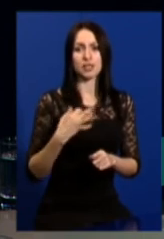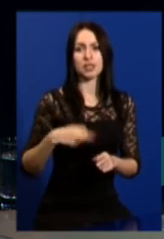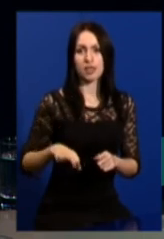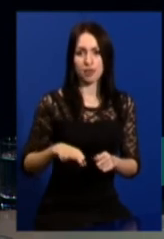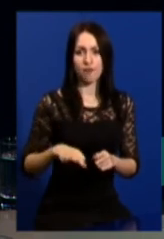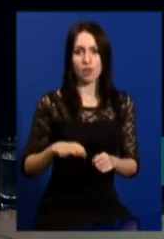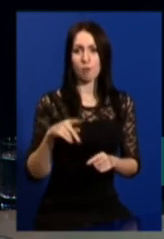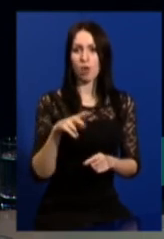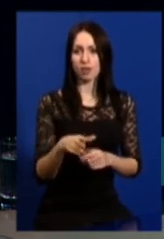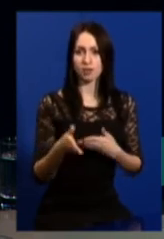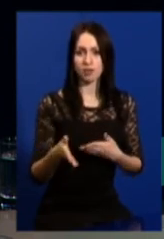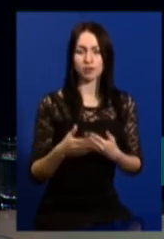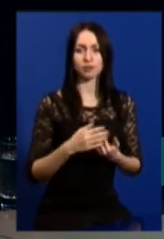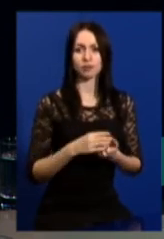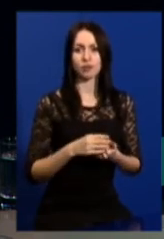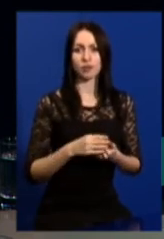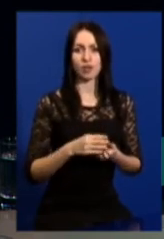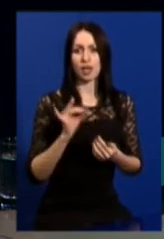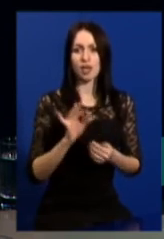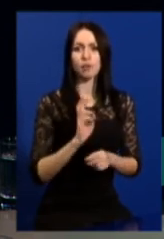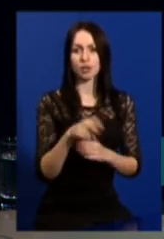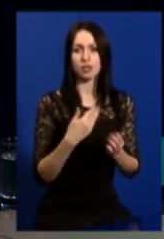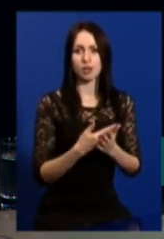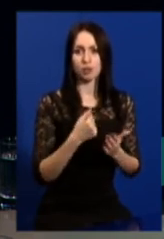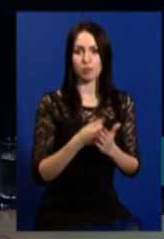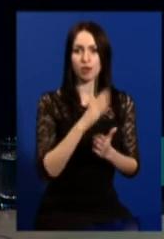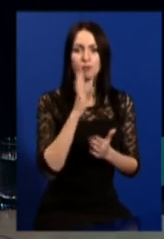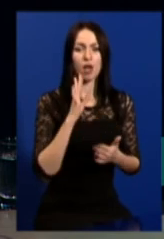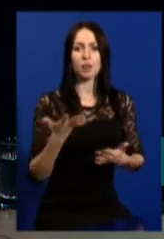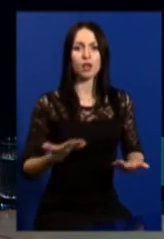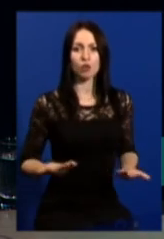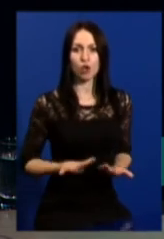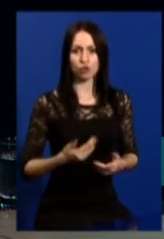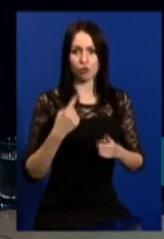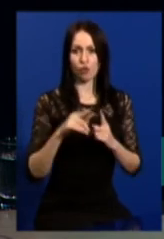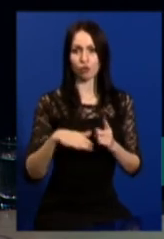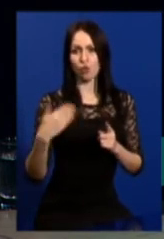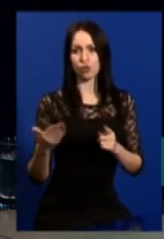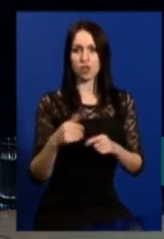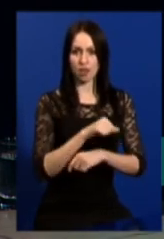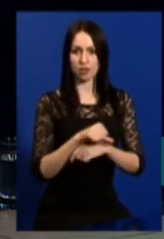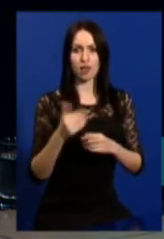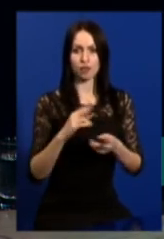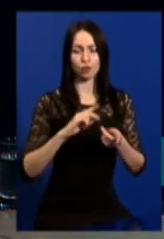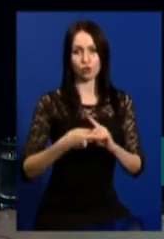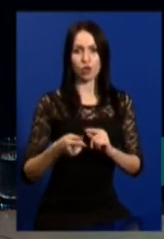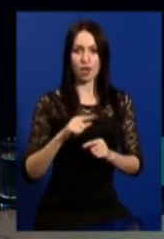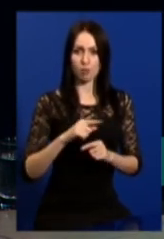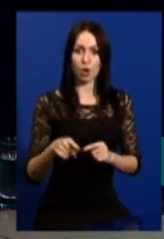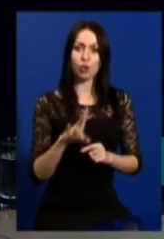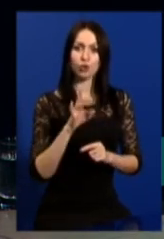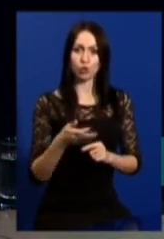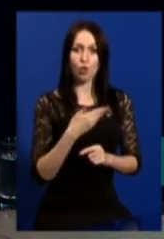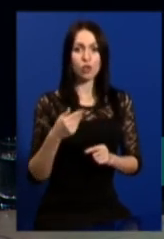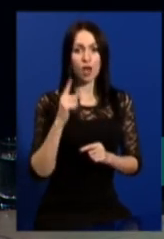піти і провідати матір, яка живе з того боку кордону. Або навпаки. Але